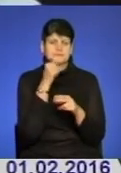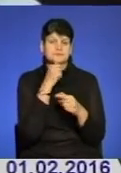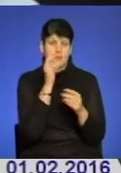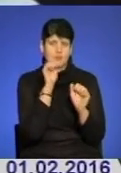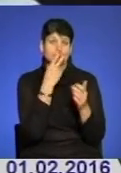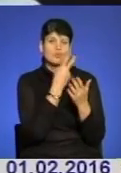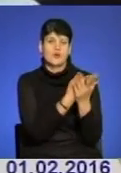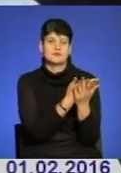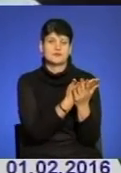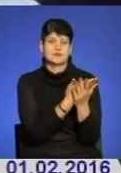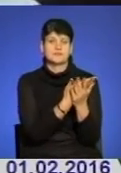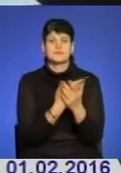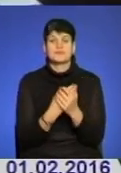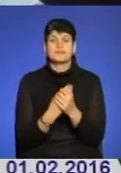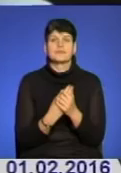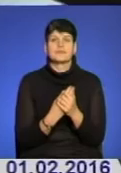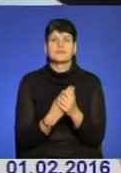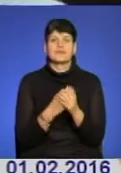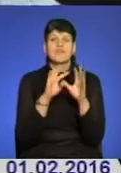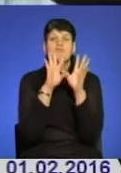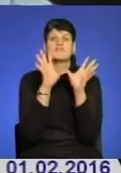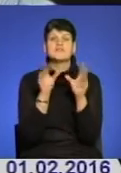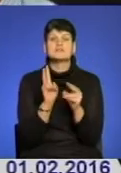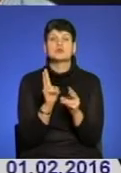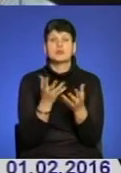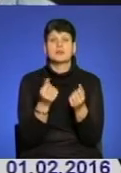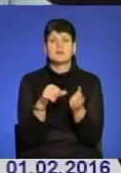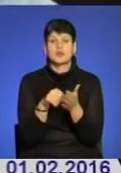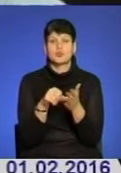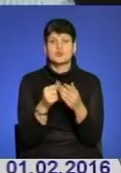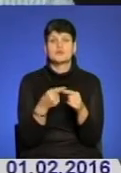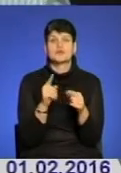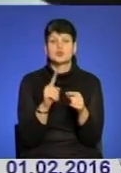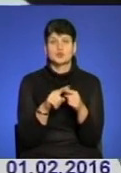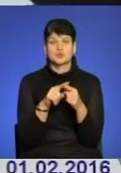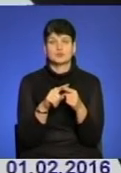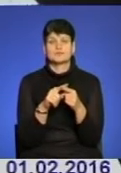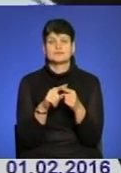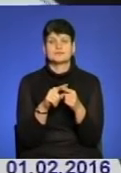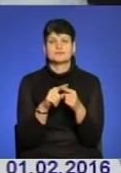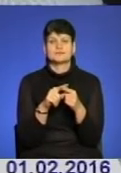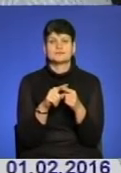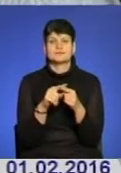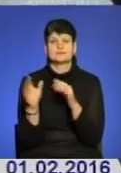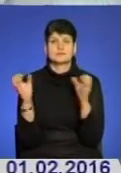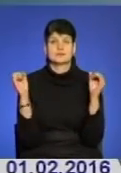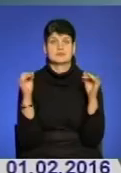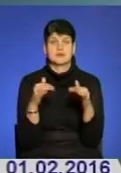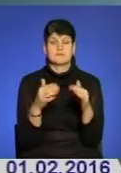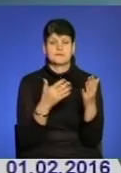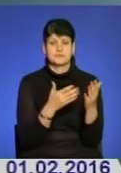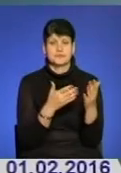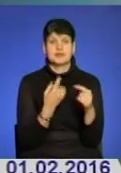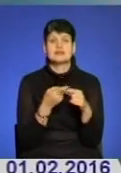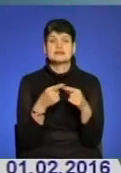показувати всім, хто бере участь в цьому сьогоднішньому зібранні. Це